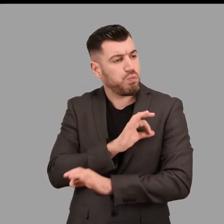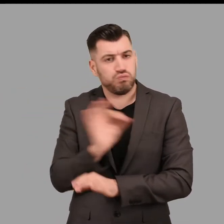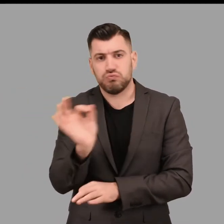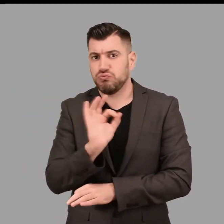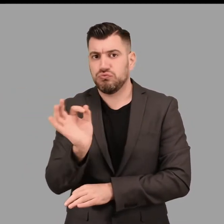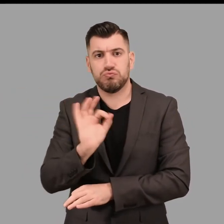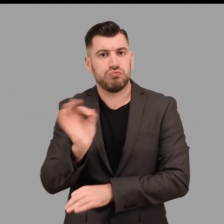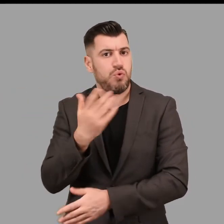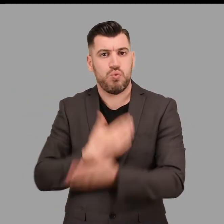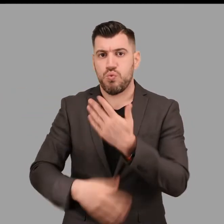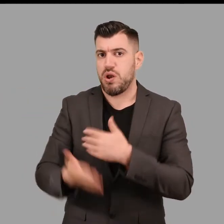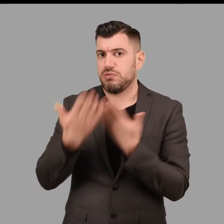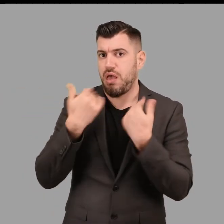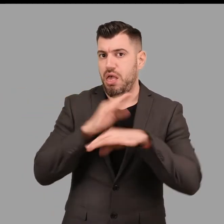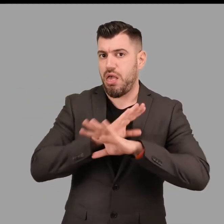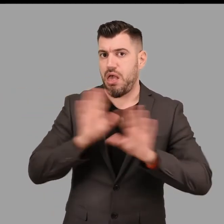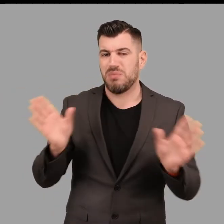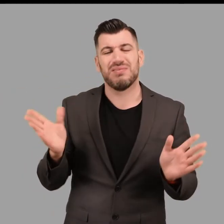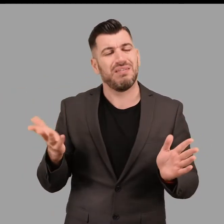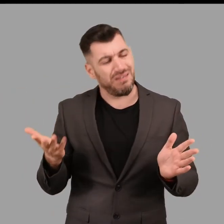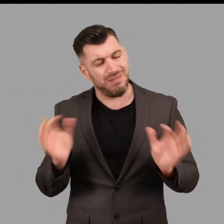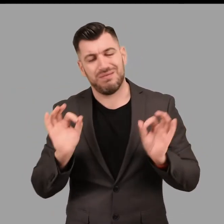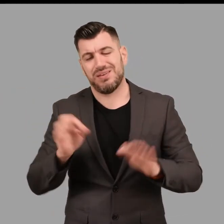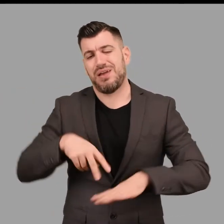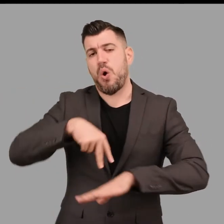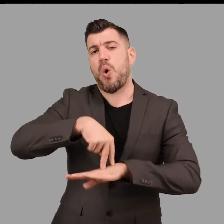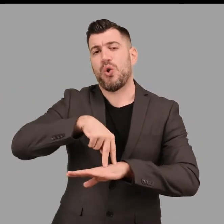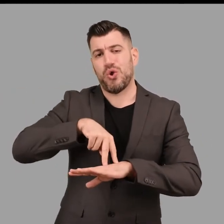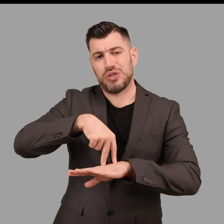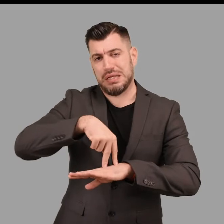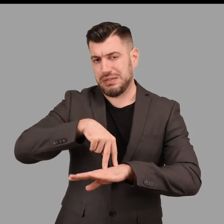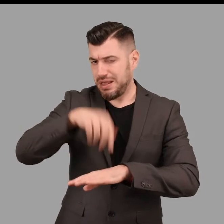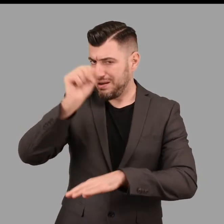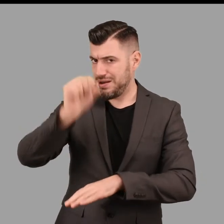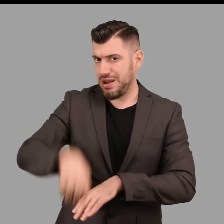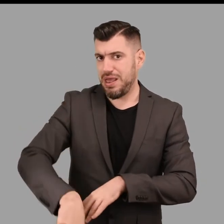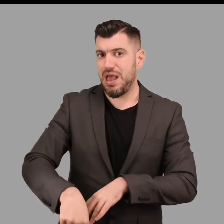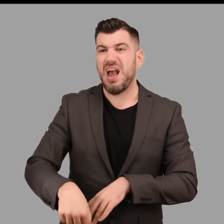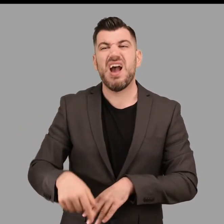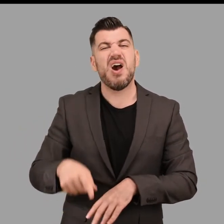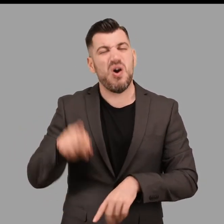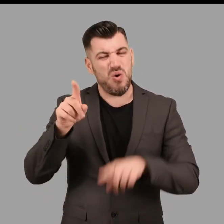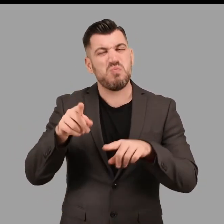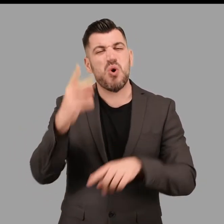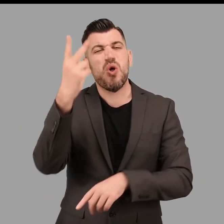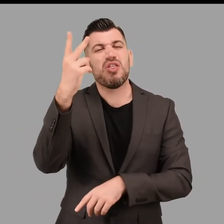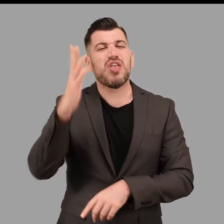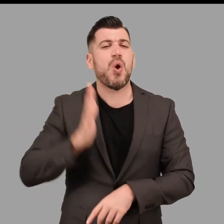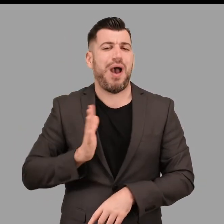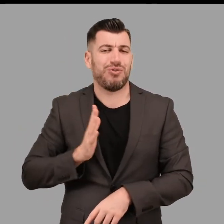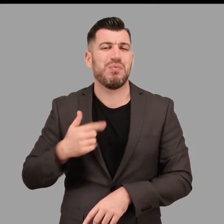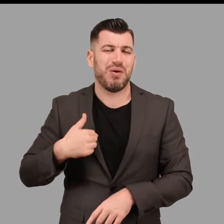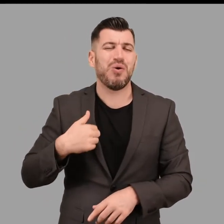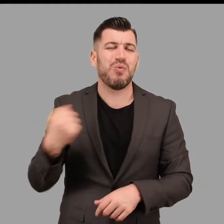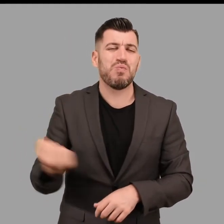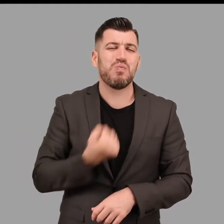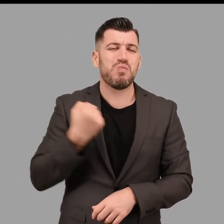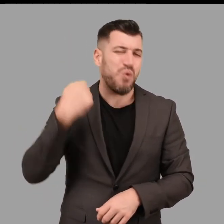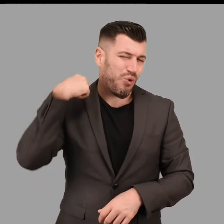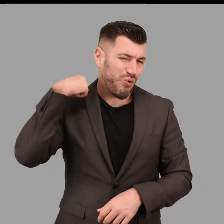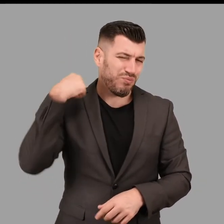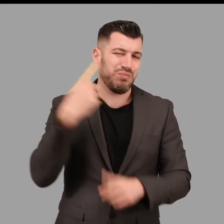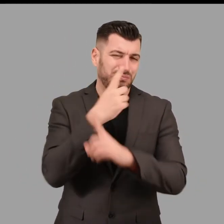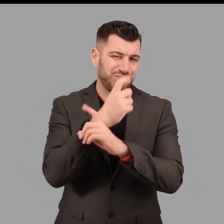πως δεν ήταν ιδιαίτερα κουραστική παρά το γεγονός της ορθοστασίας εκτός από δύο περιπτώσεις λόγω μειοσκελετικών προβλημάτων που